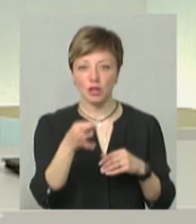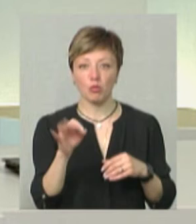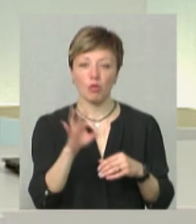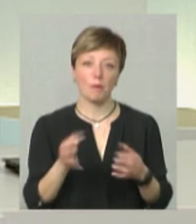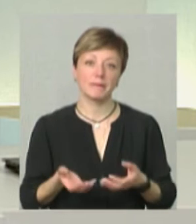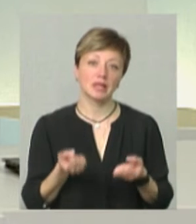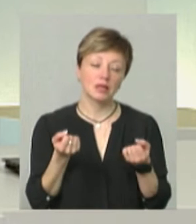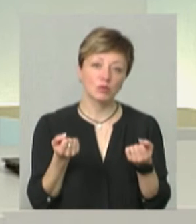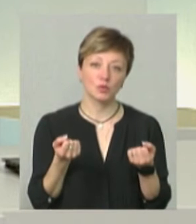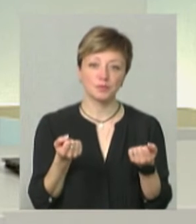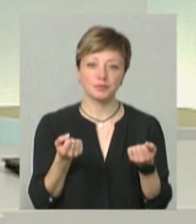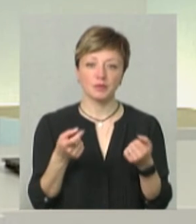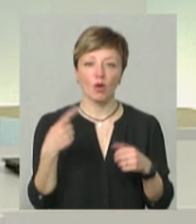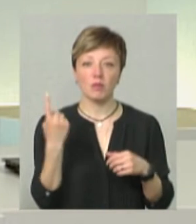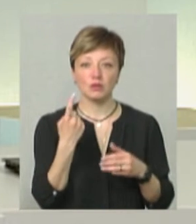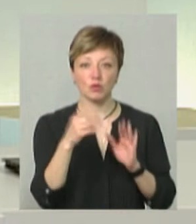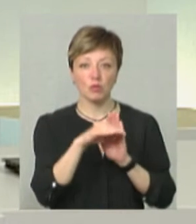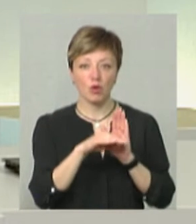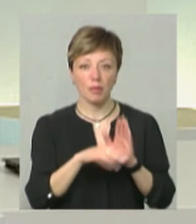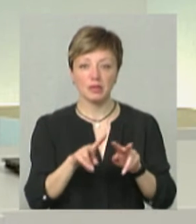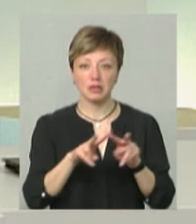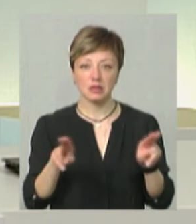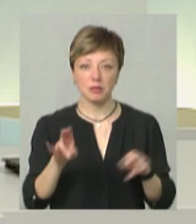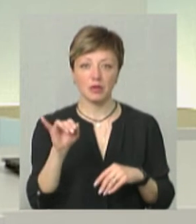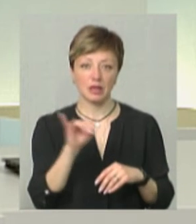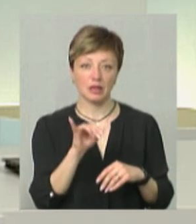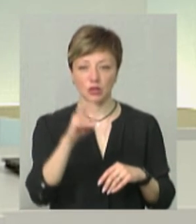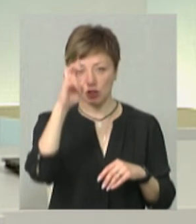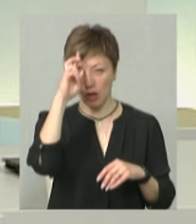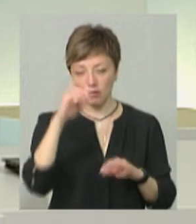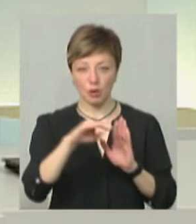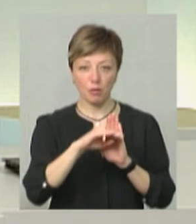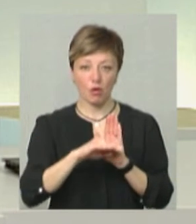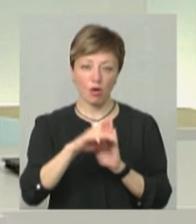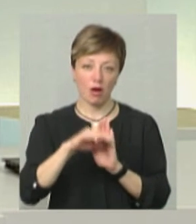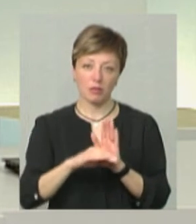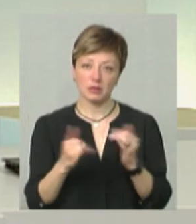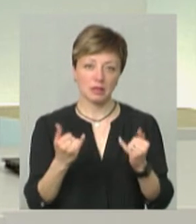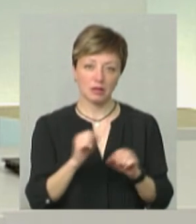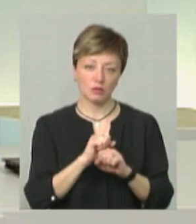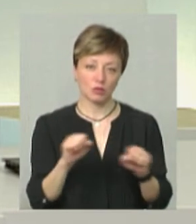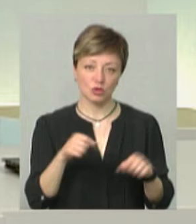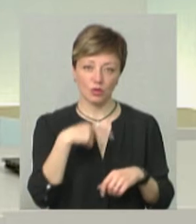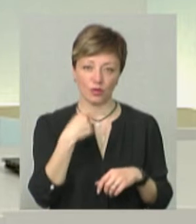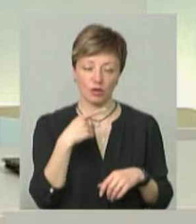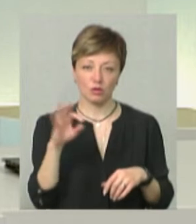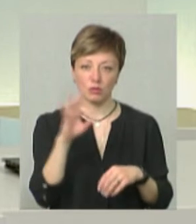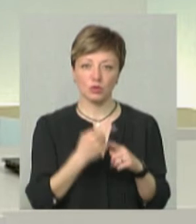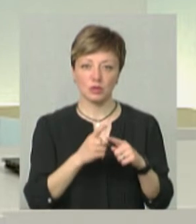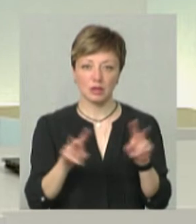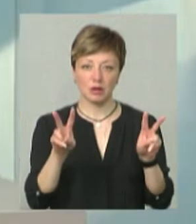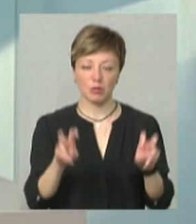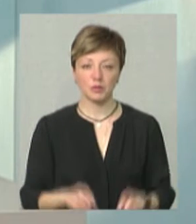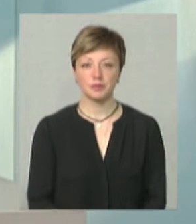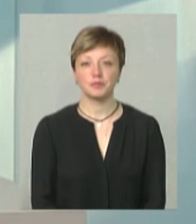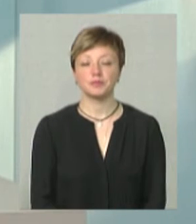підтримку обласної програми, так само, як і державних програм, зараз не можна нічого говорити про цю тему.